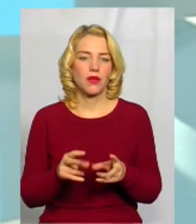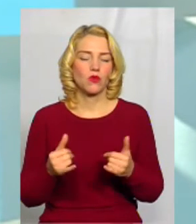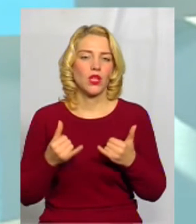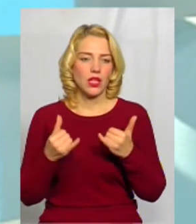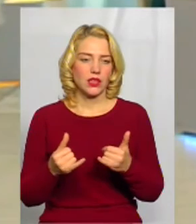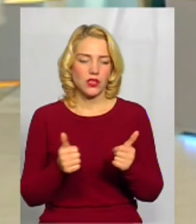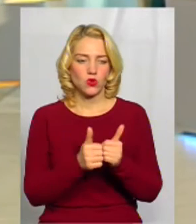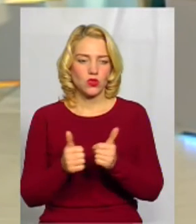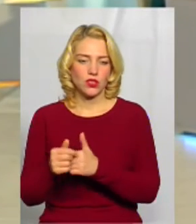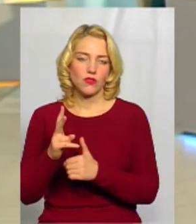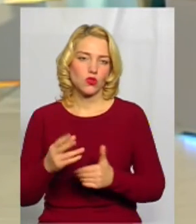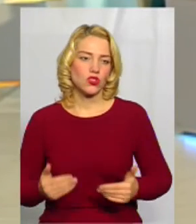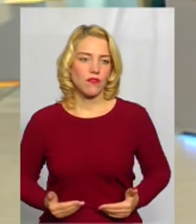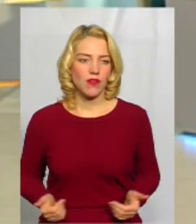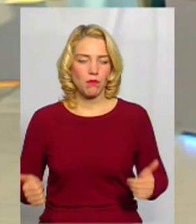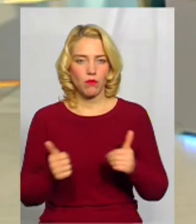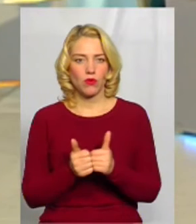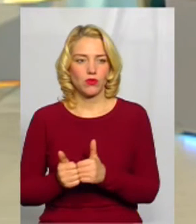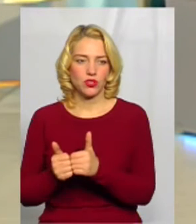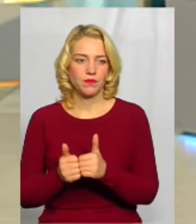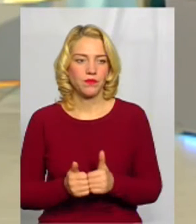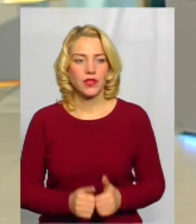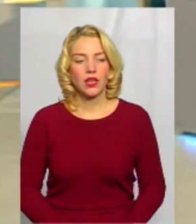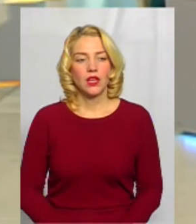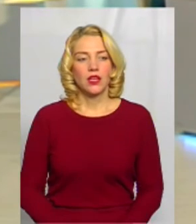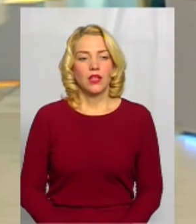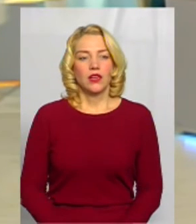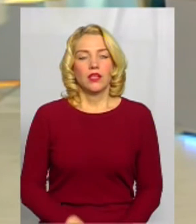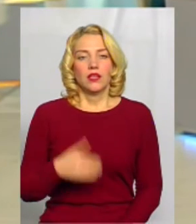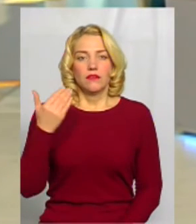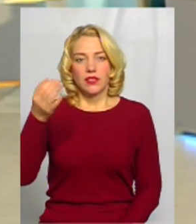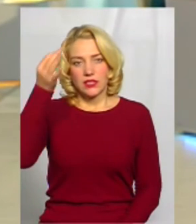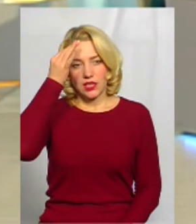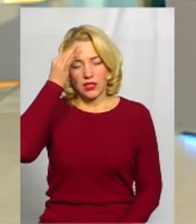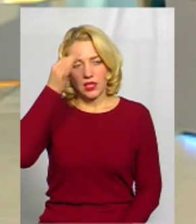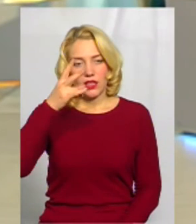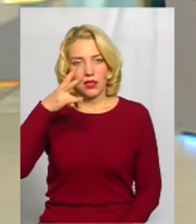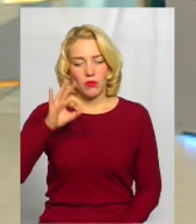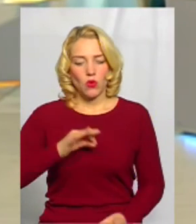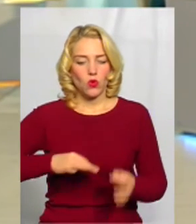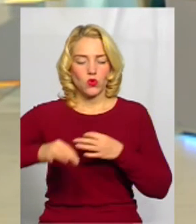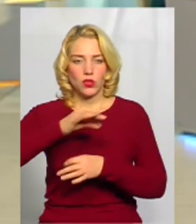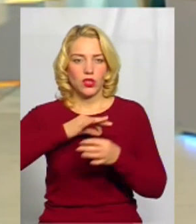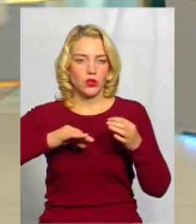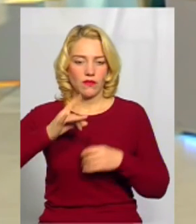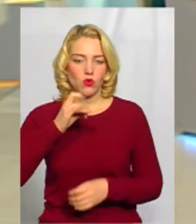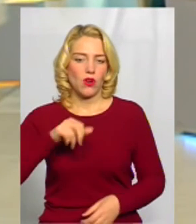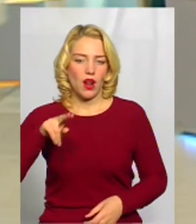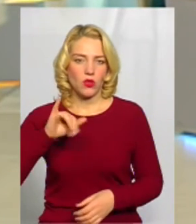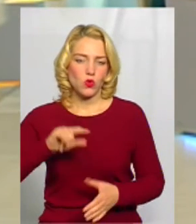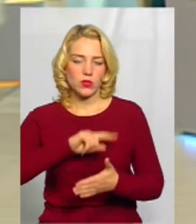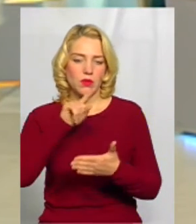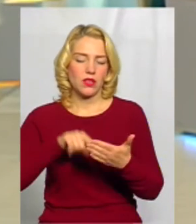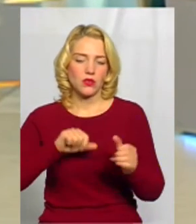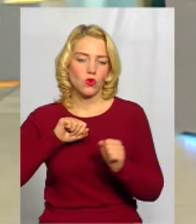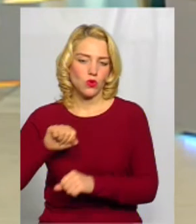сусідів, які живуть побачі. Час невблаганий. Пане Сергію, ви згадали цю констультативну раду з питань